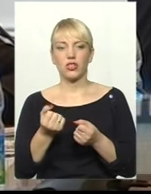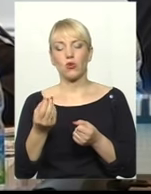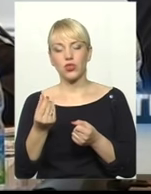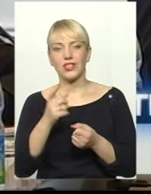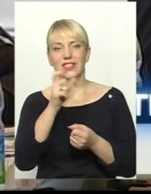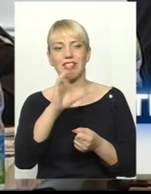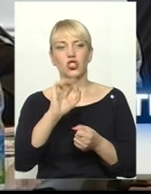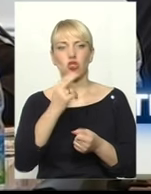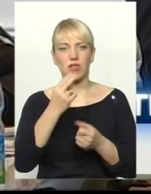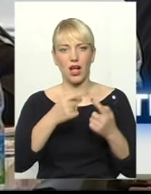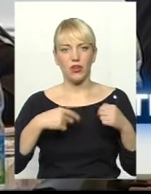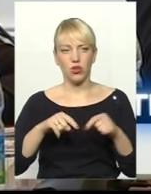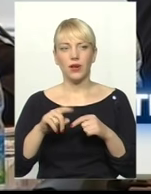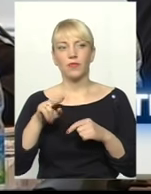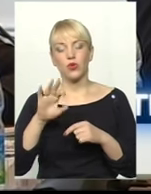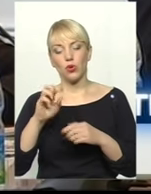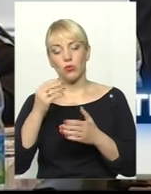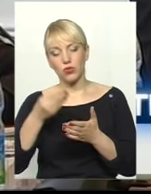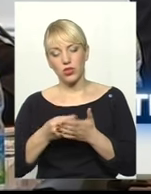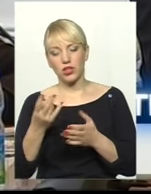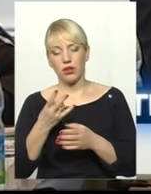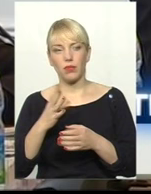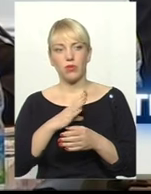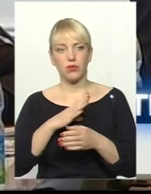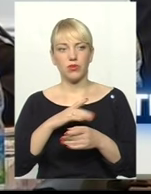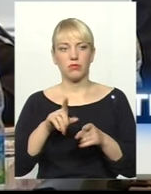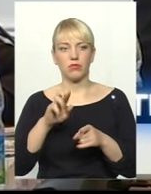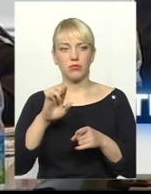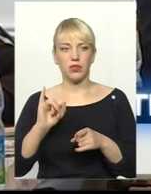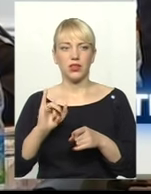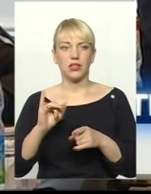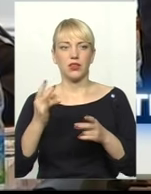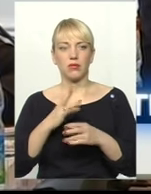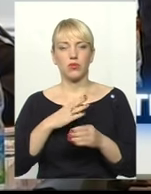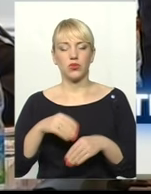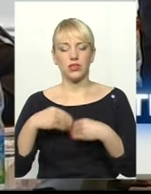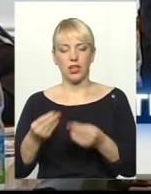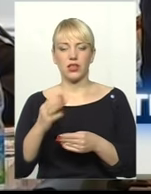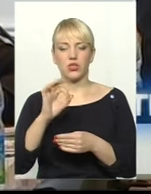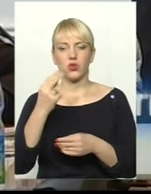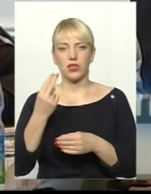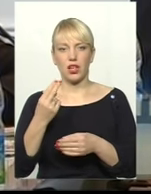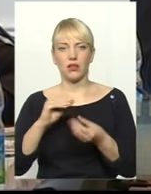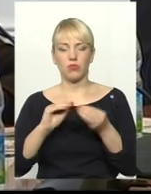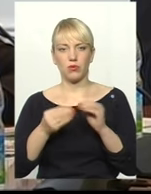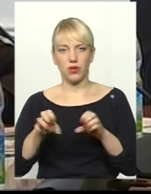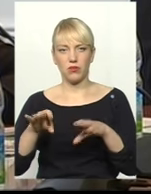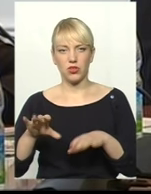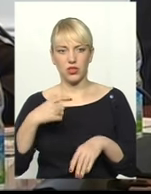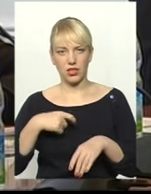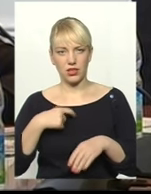то, мабуть, обласний бюджет повинен був би, і він так і робить, не повинен був би дати на вирішення соціальних проблем, або брати на себе